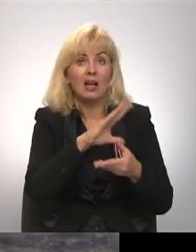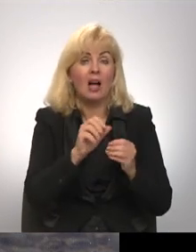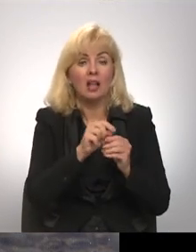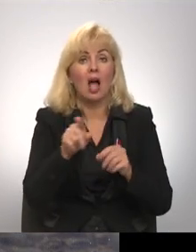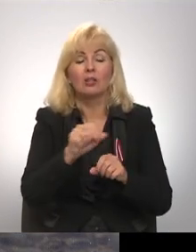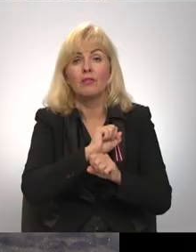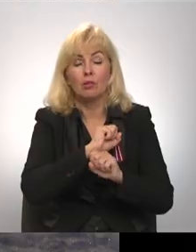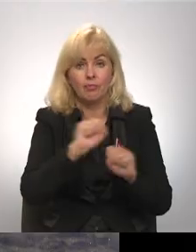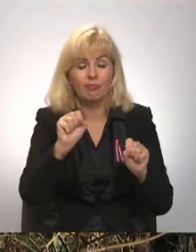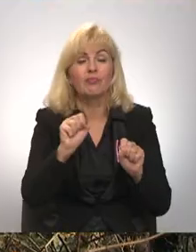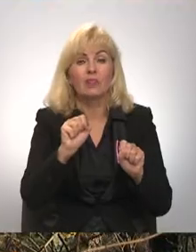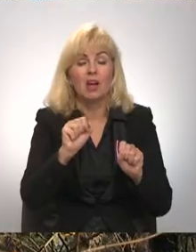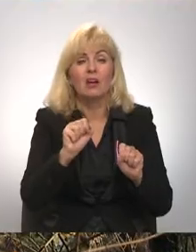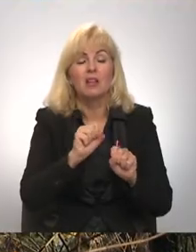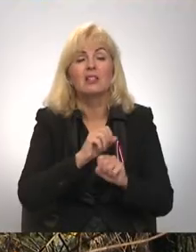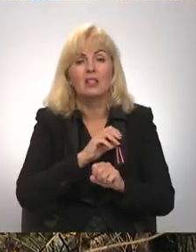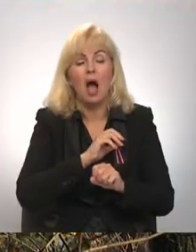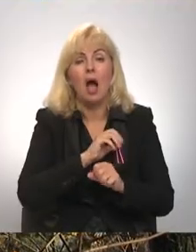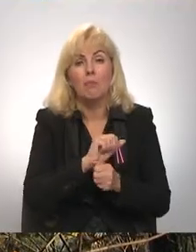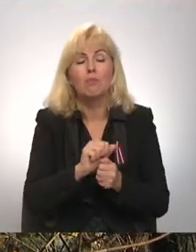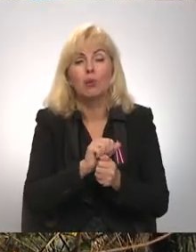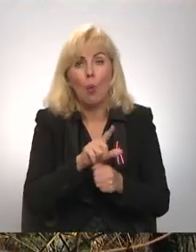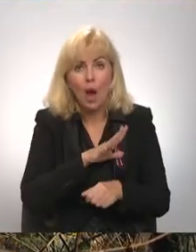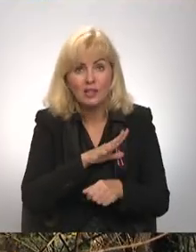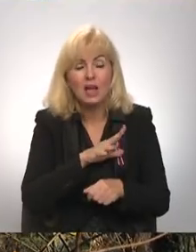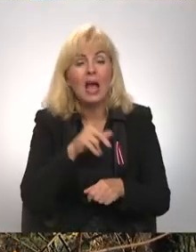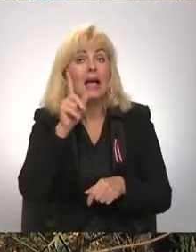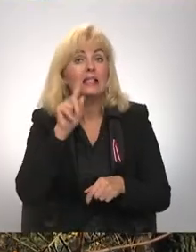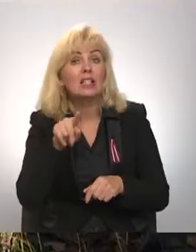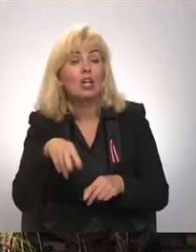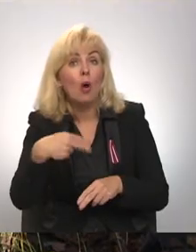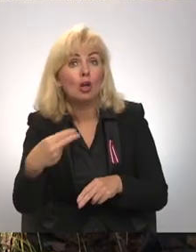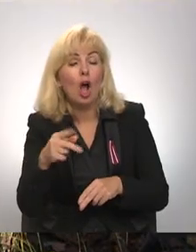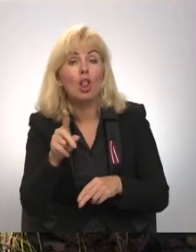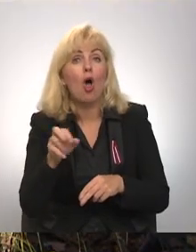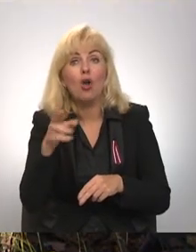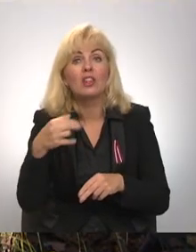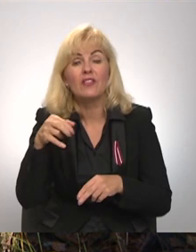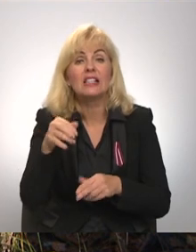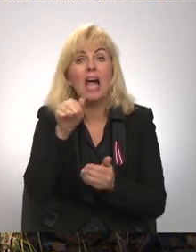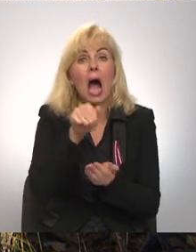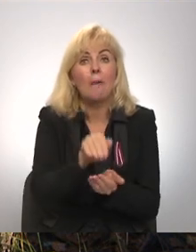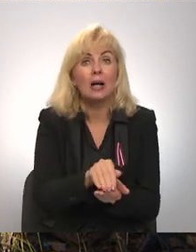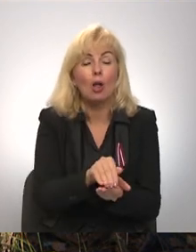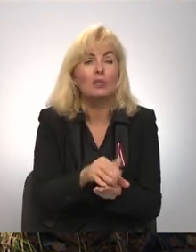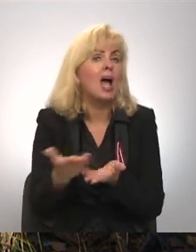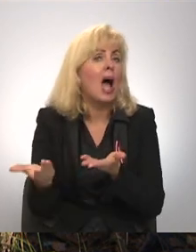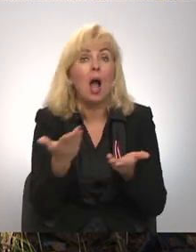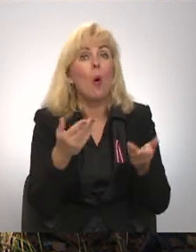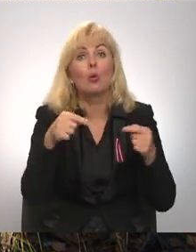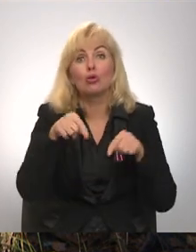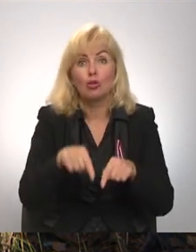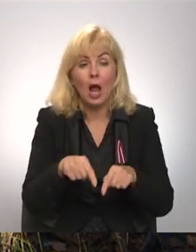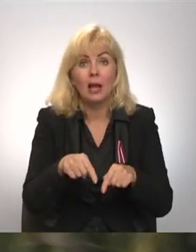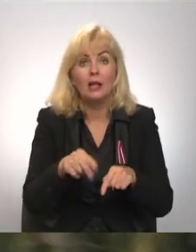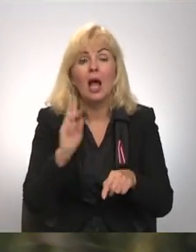Kritu šo karavīru meklēšanas entuzastiem bija zināms, ka Ludvigs Blaksons ir apglabāts kaut kur šeit,